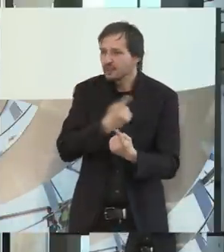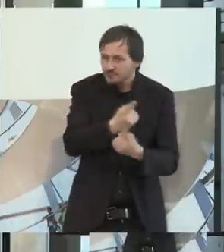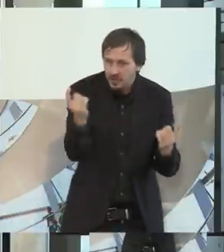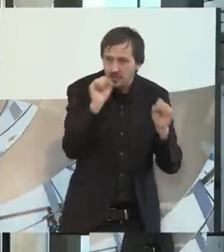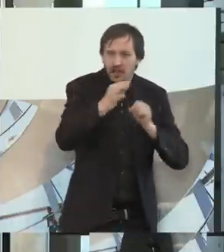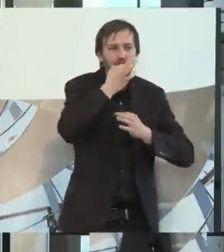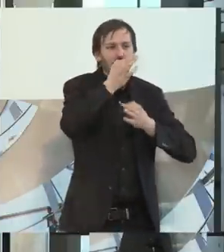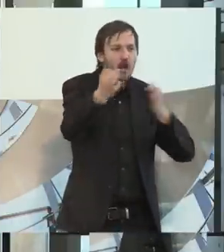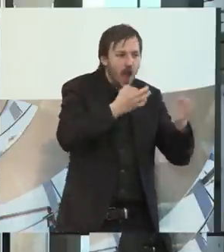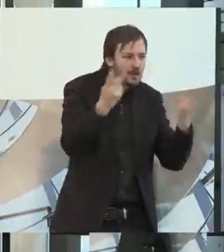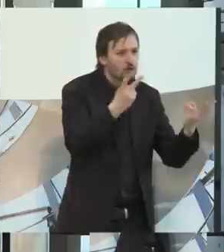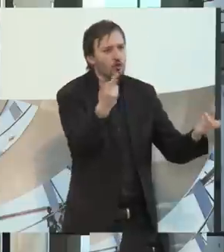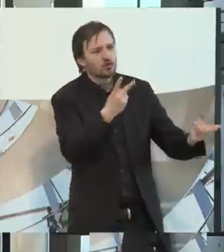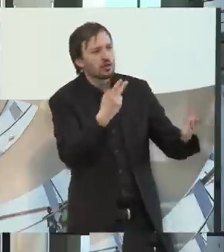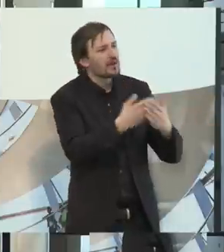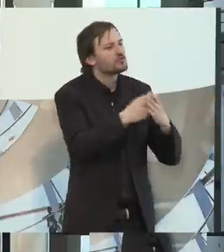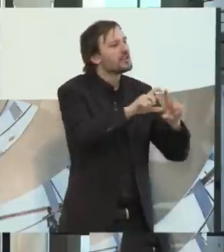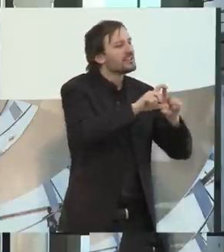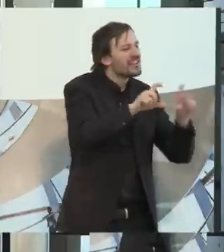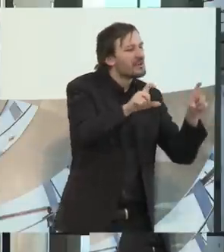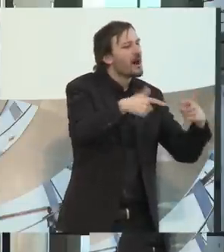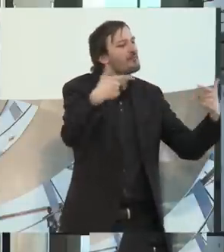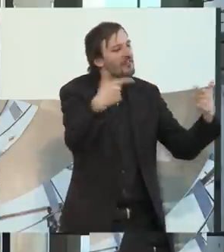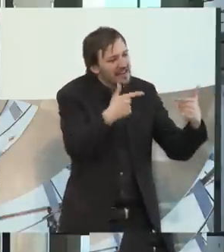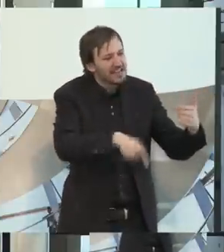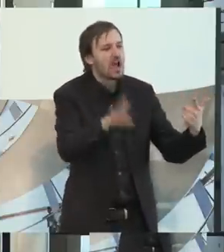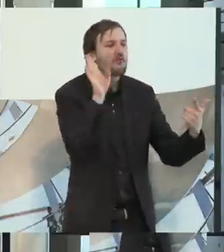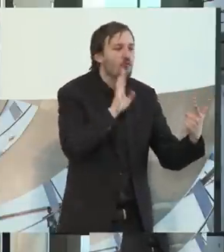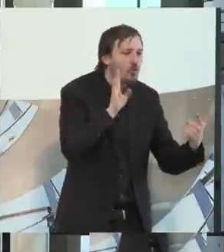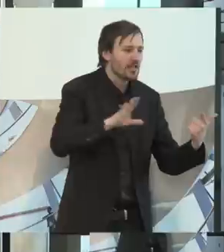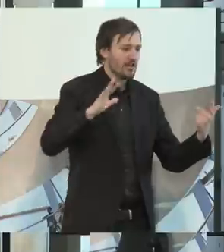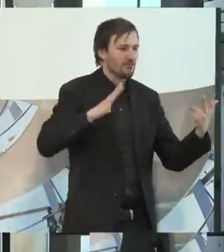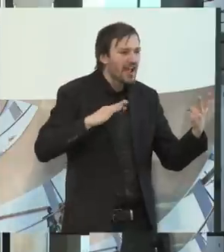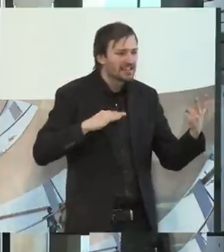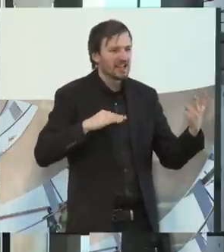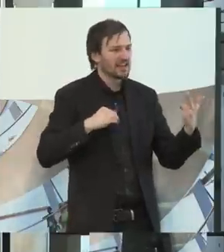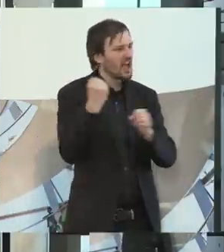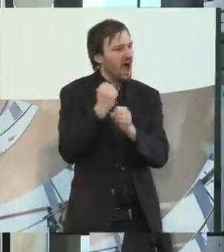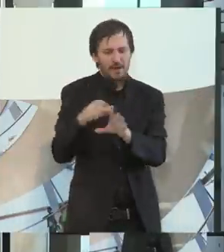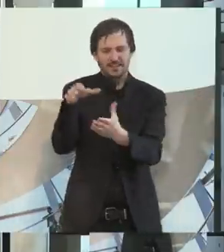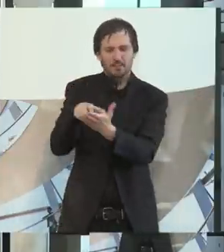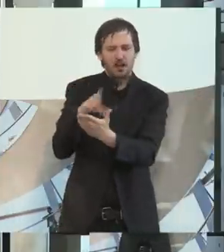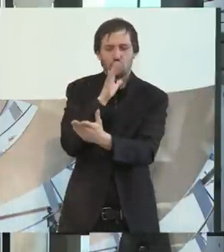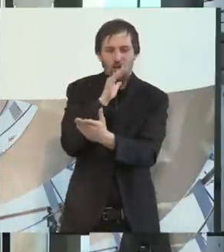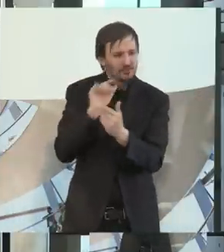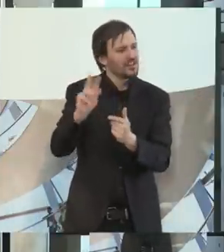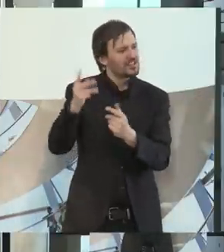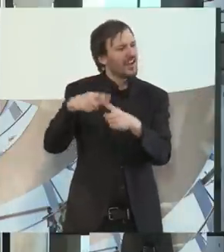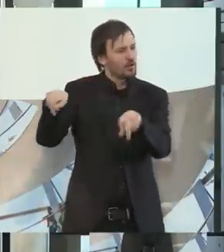Anregungen. Speziell auch zum Thema Pflege, Wohnen und Freizeit. Das Arbeitsmarkt werden wir uns in der zweiten Podiumsrunde